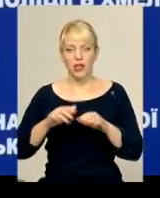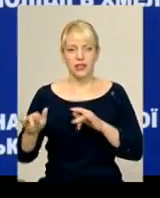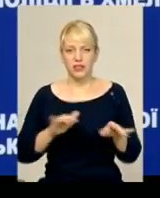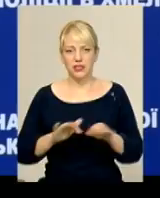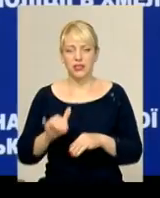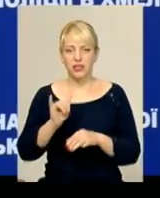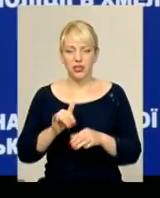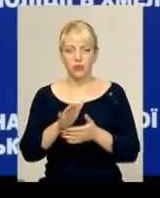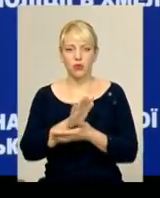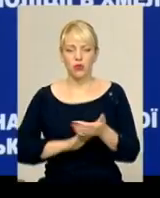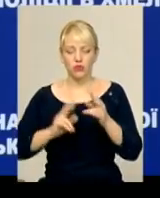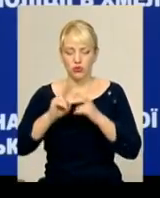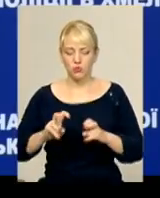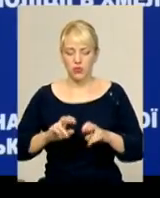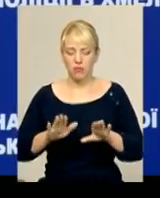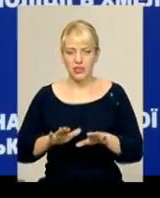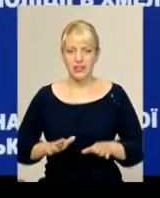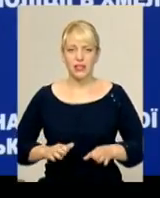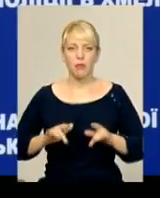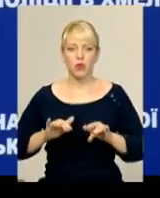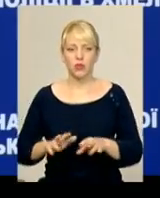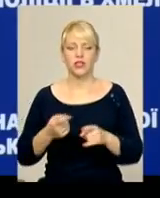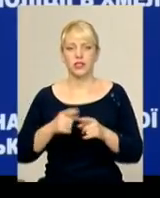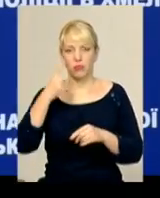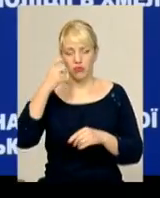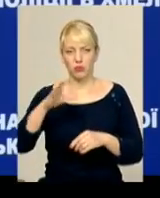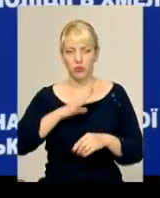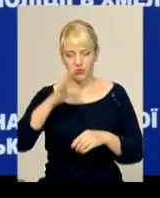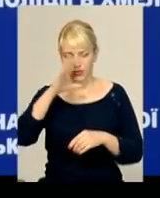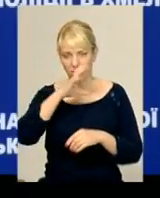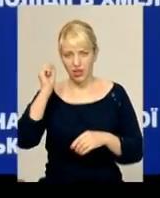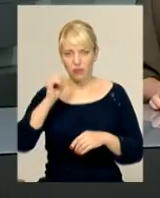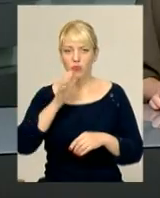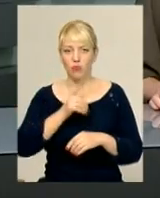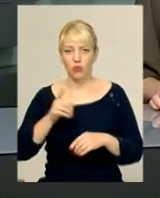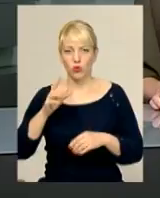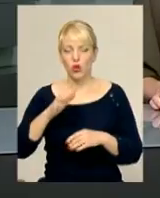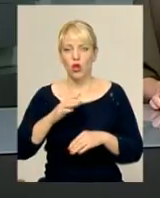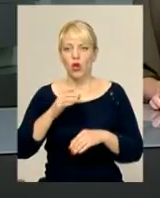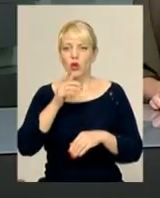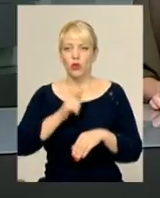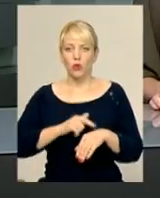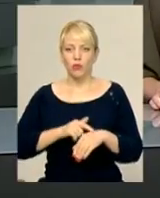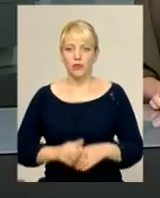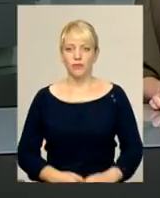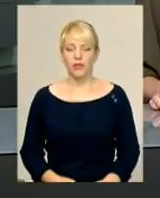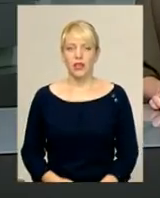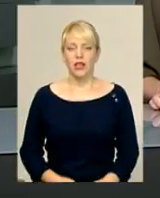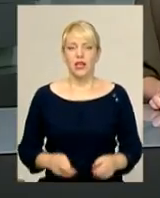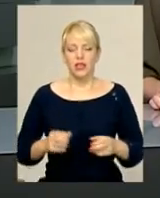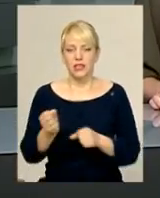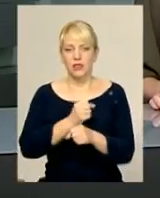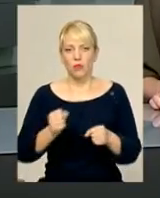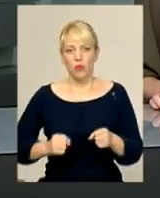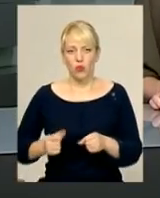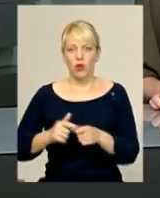продовжують обстежувати місце події, оскільки повідомлення надійшло вже у темну пору доби. Зброя, наркотики та крадені